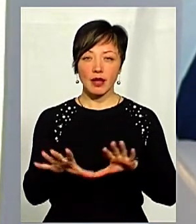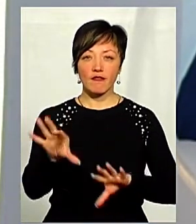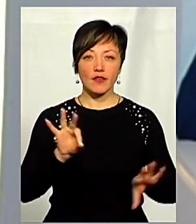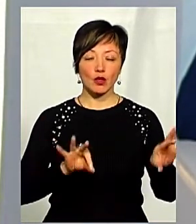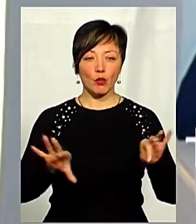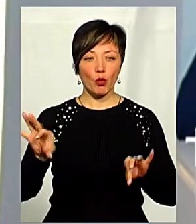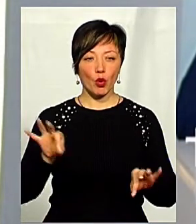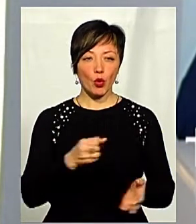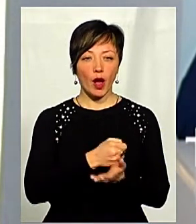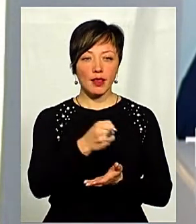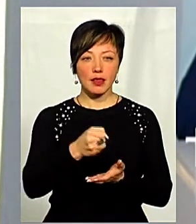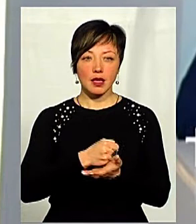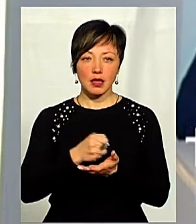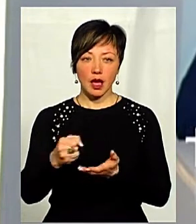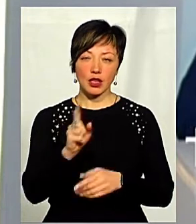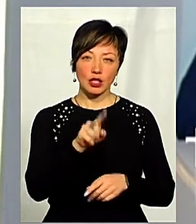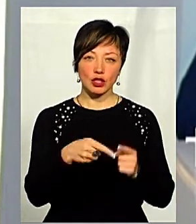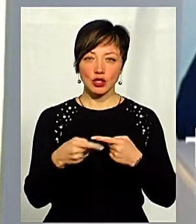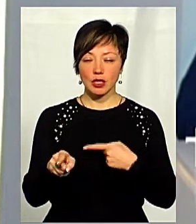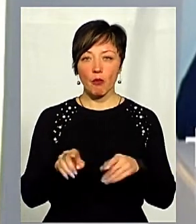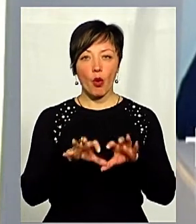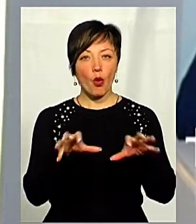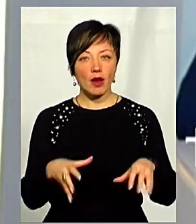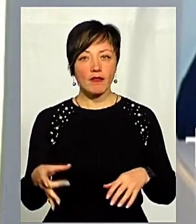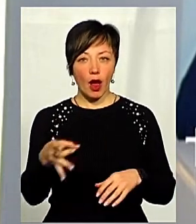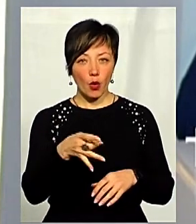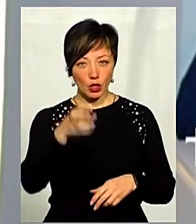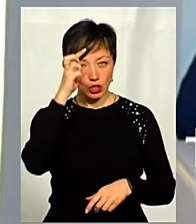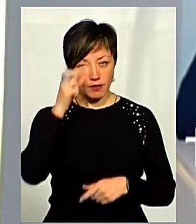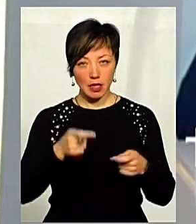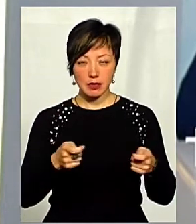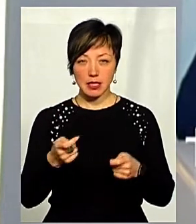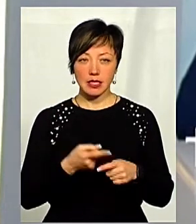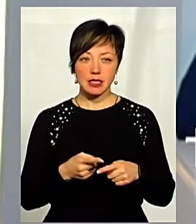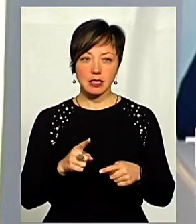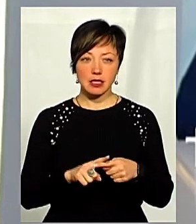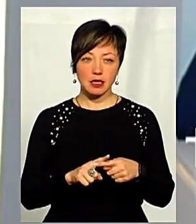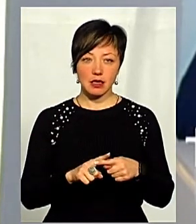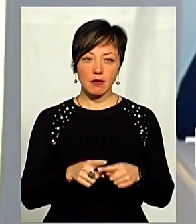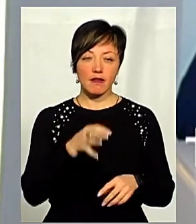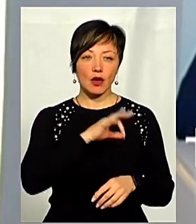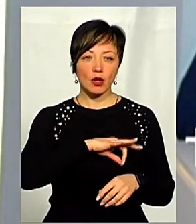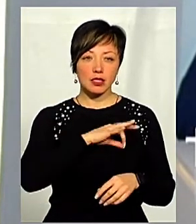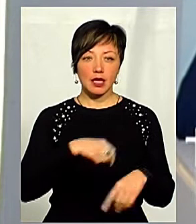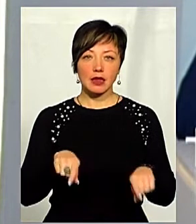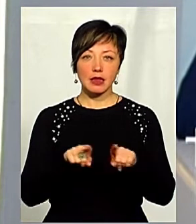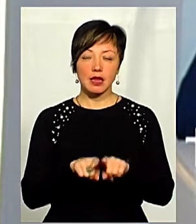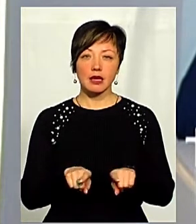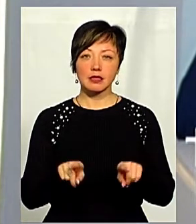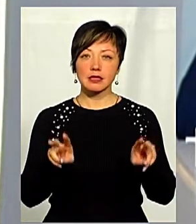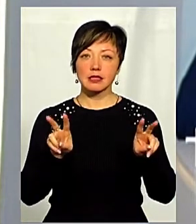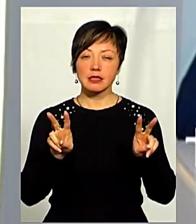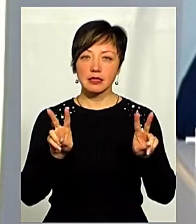кандидатів на ті або інші посади. Щодо голів районних державних адміністрацій, це використання так званої системи